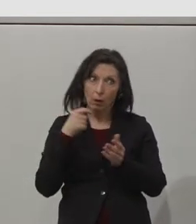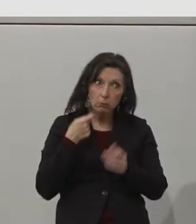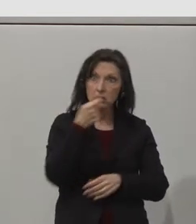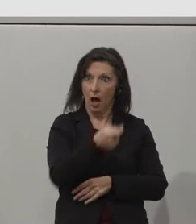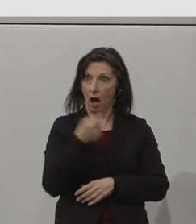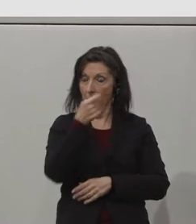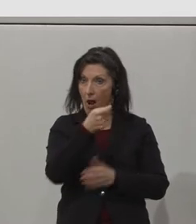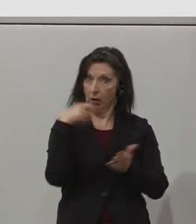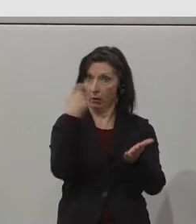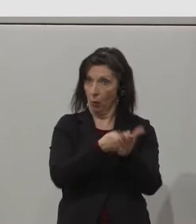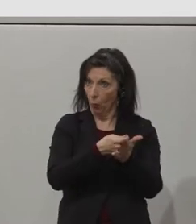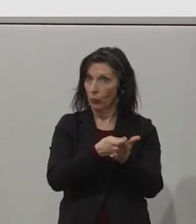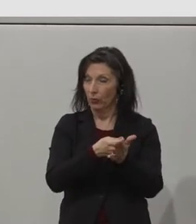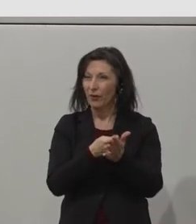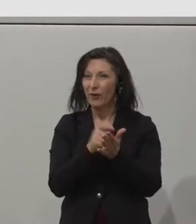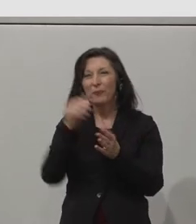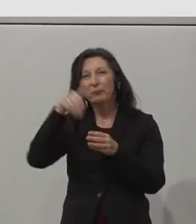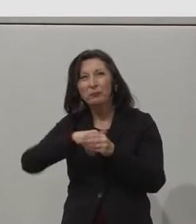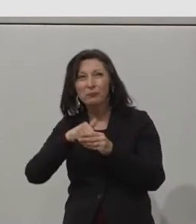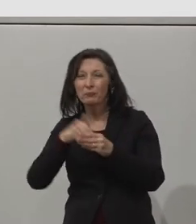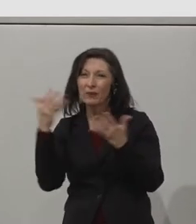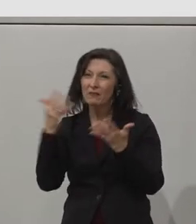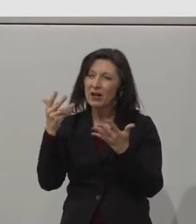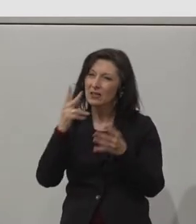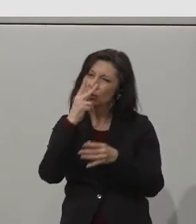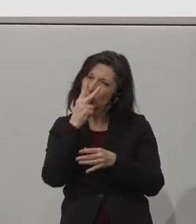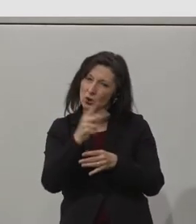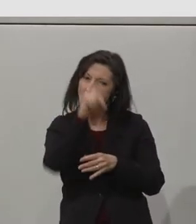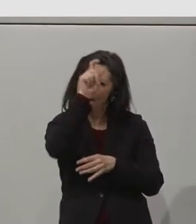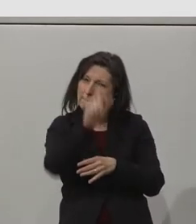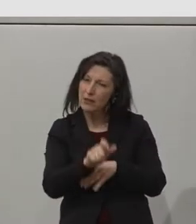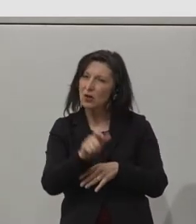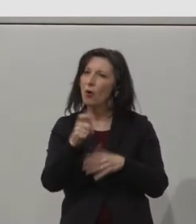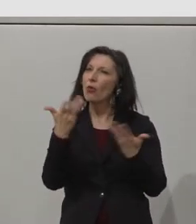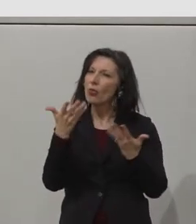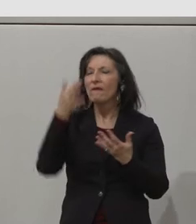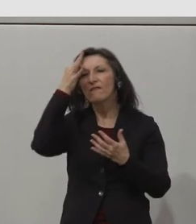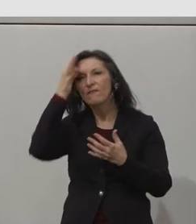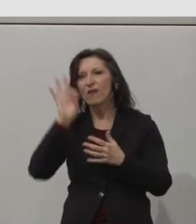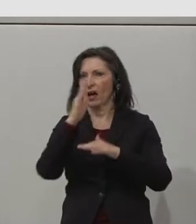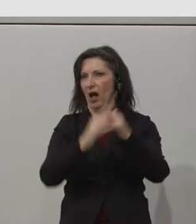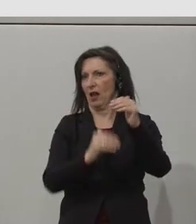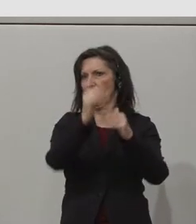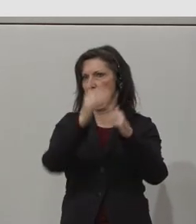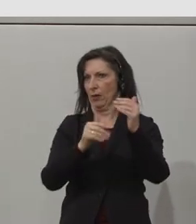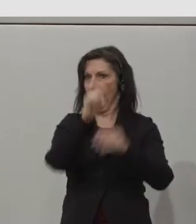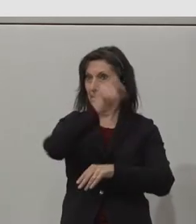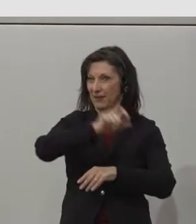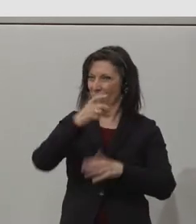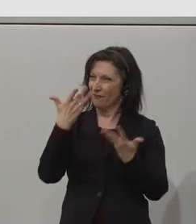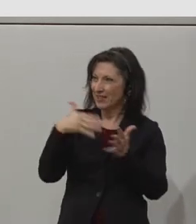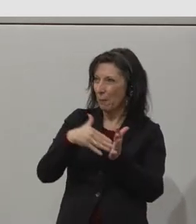our graduates and to help them to kind of develop even further. The graduates work